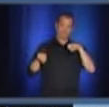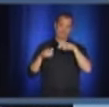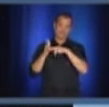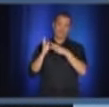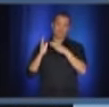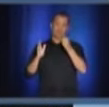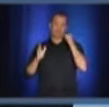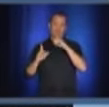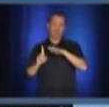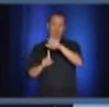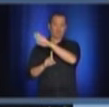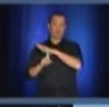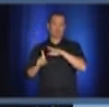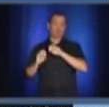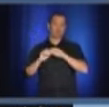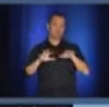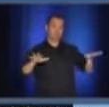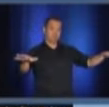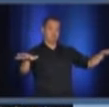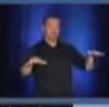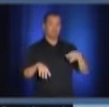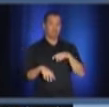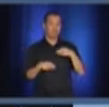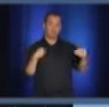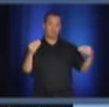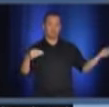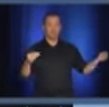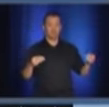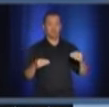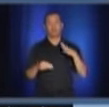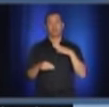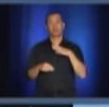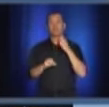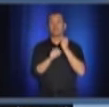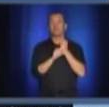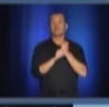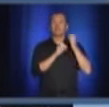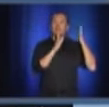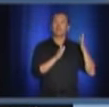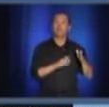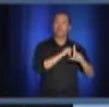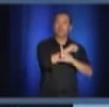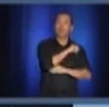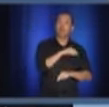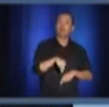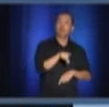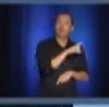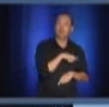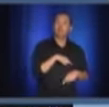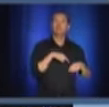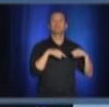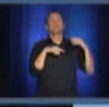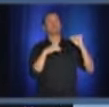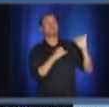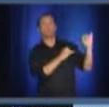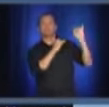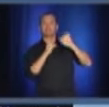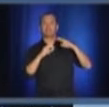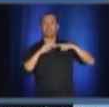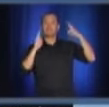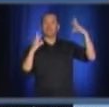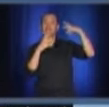quelques éclosions qui sont associées, je vous dirais, à des travailleurs étrangers qui ont été